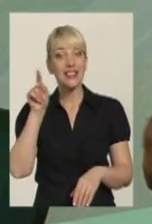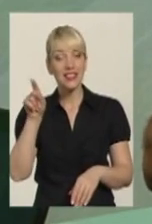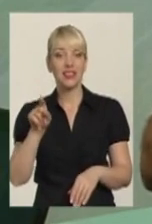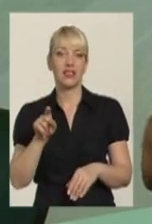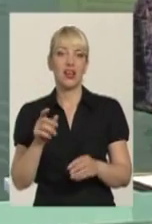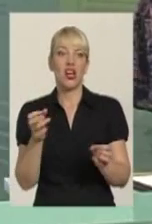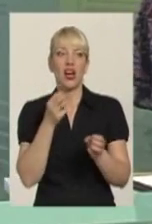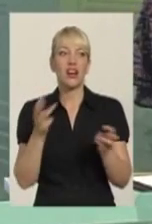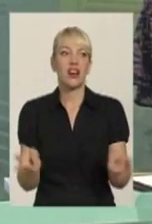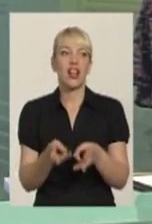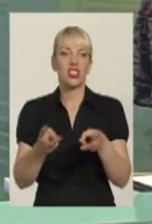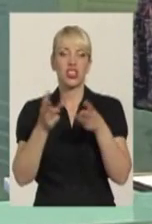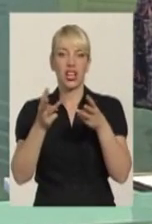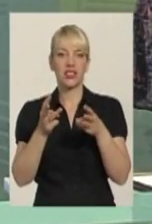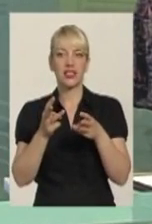міжнаціональне